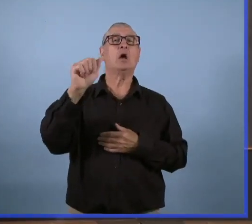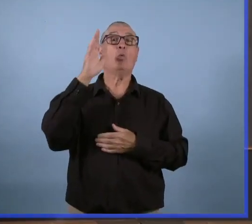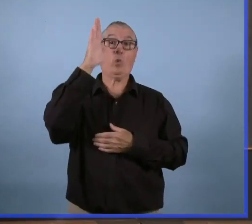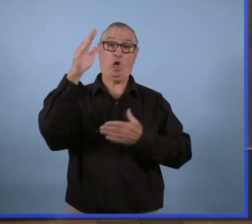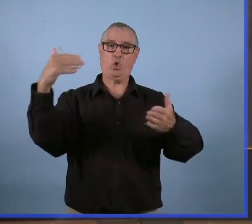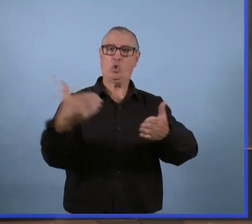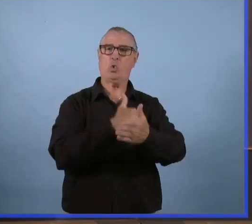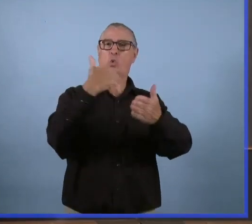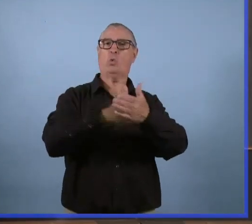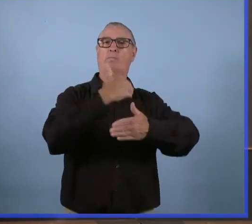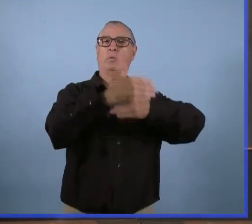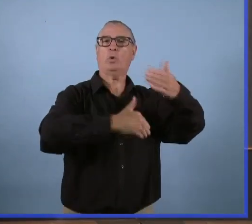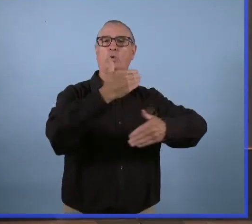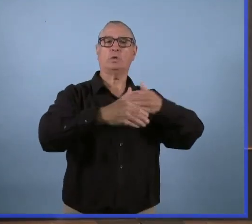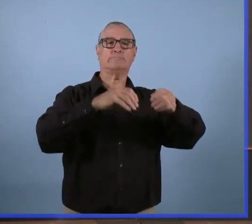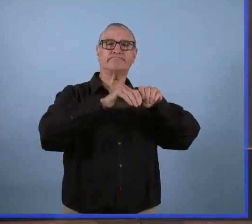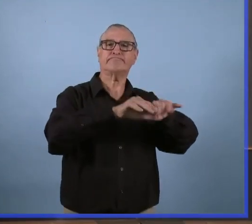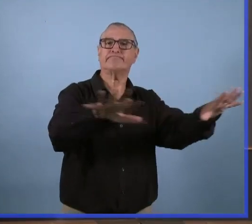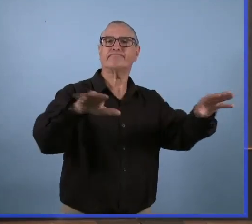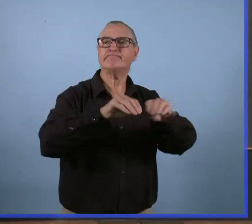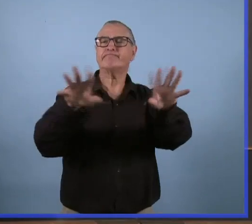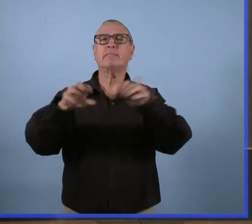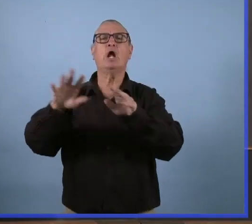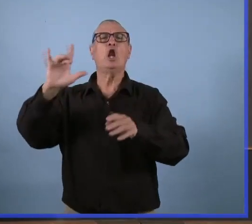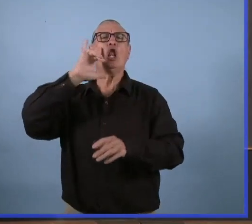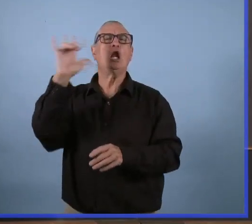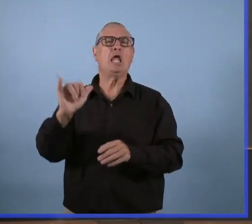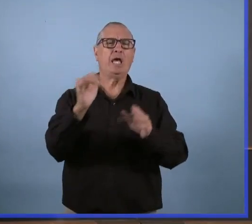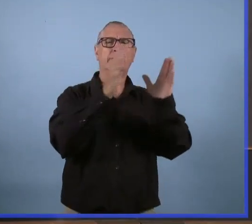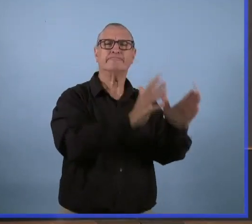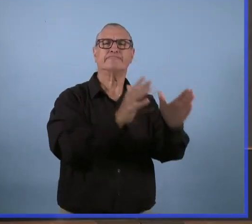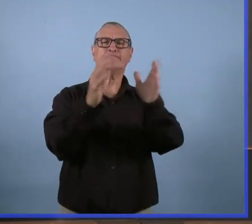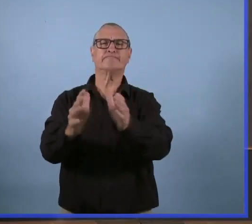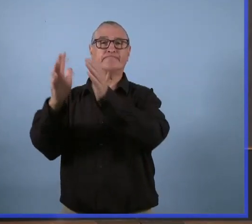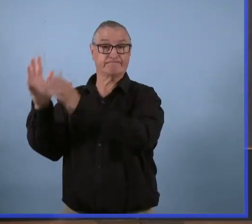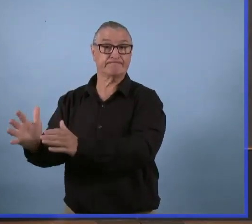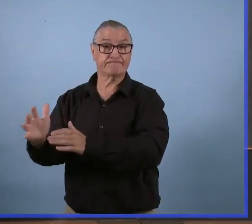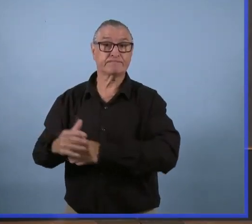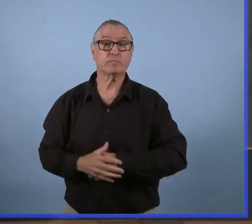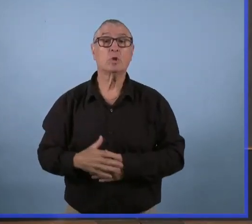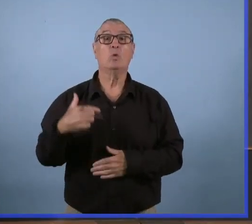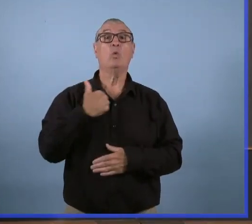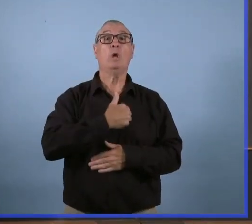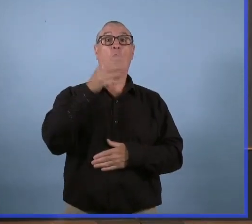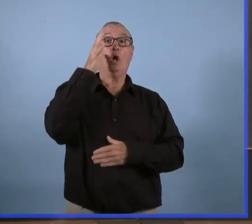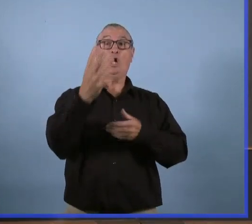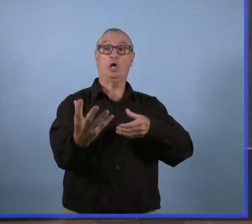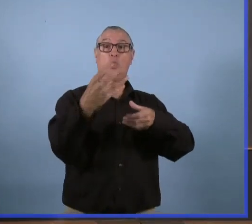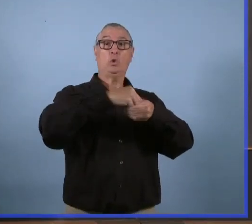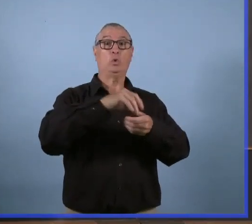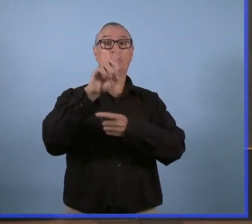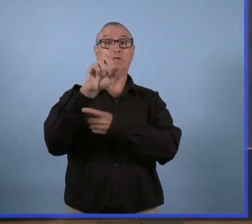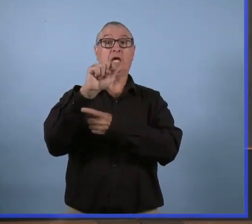comprendront les endroits qui ont été visités par les personnes atteintes du virus.